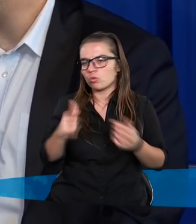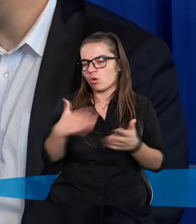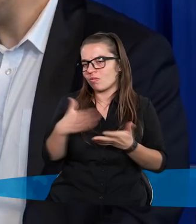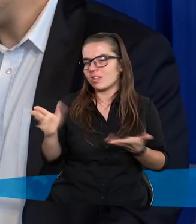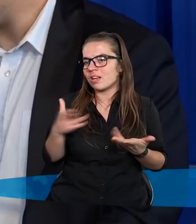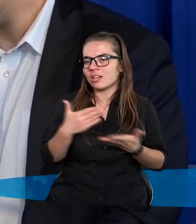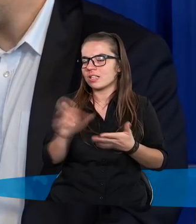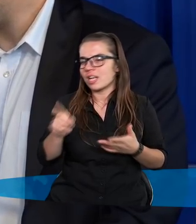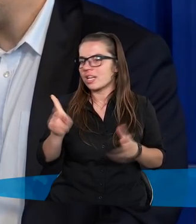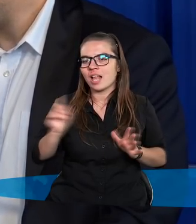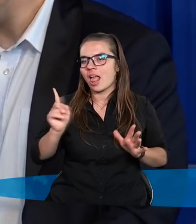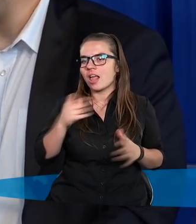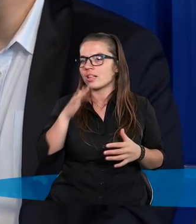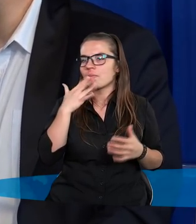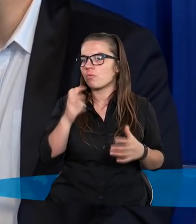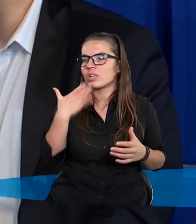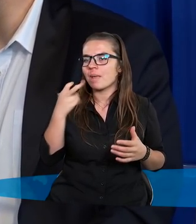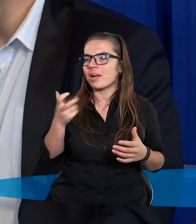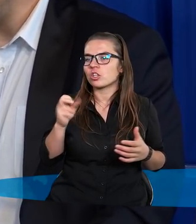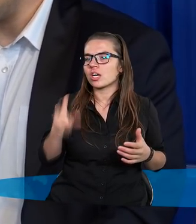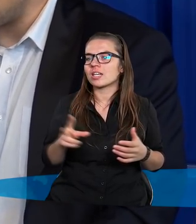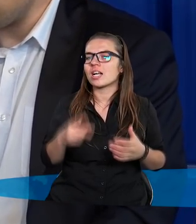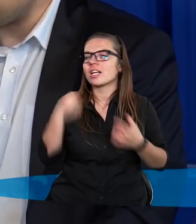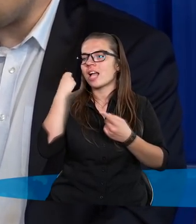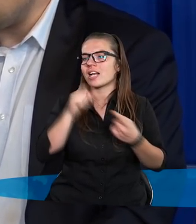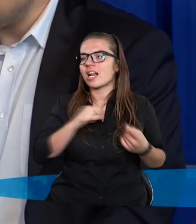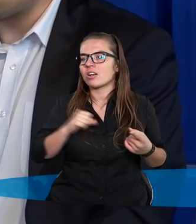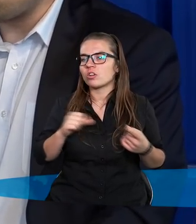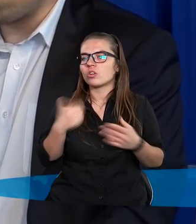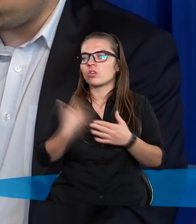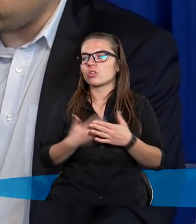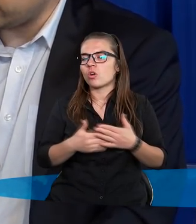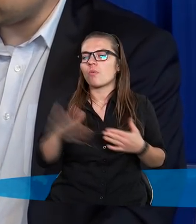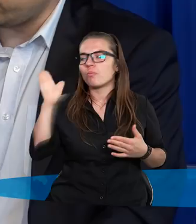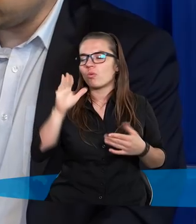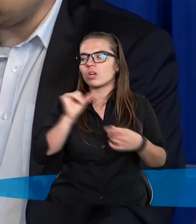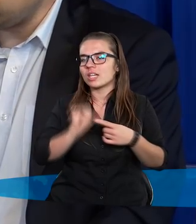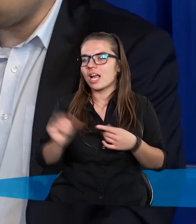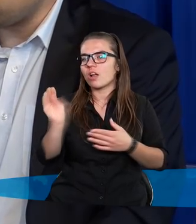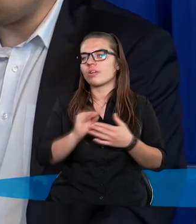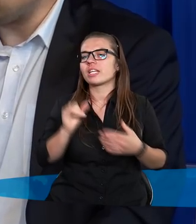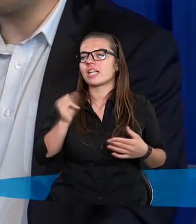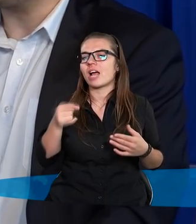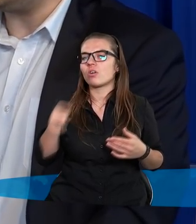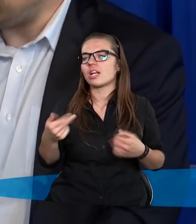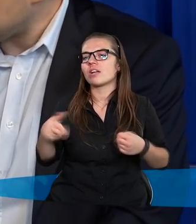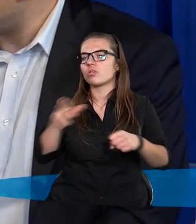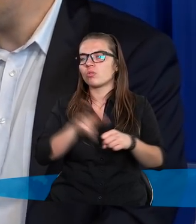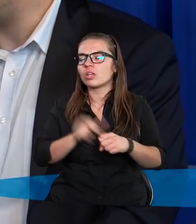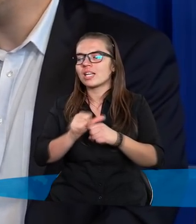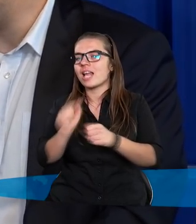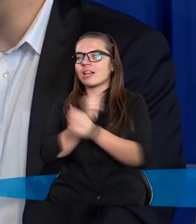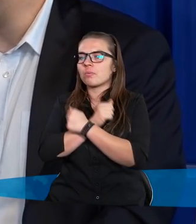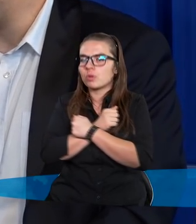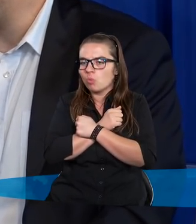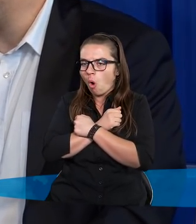pozbądźcie się ich? Nie. Nie ma czegoś takiego. I zastanawiam się, skoro Bóg jest opisany jako ten, który jest